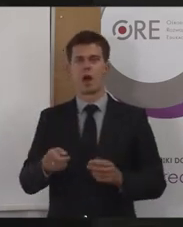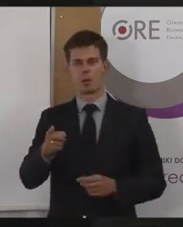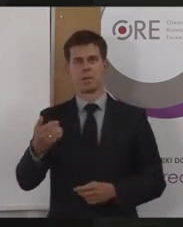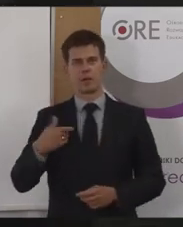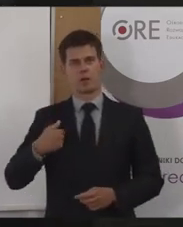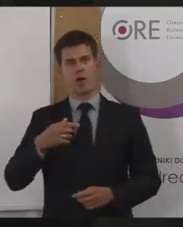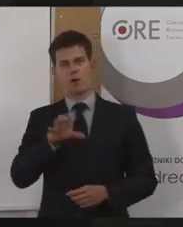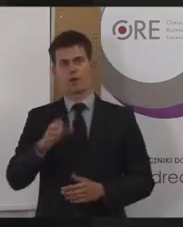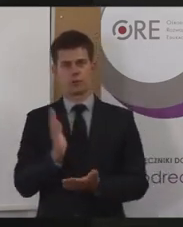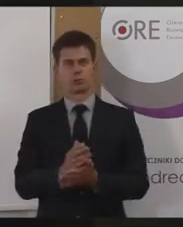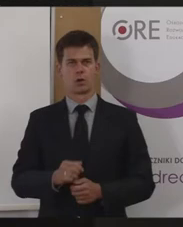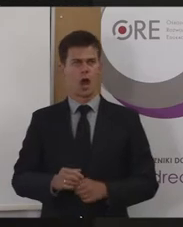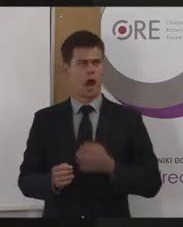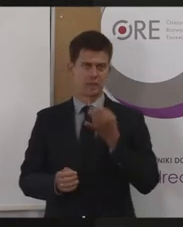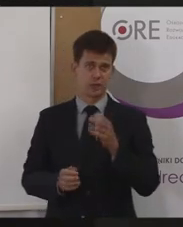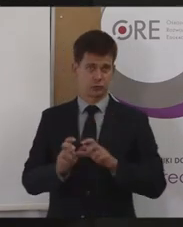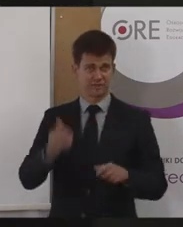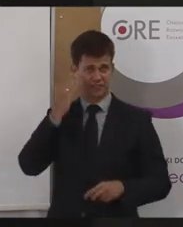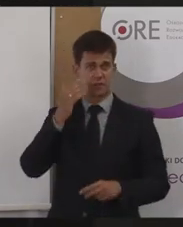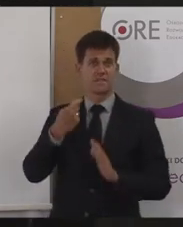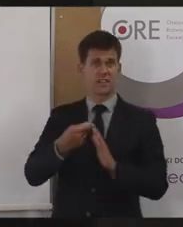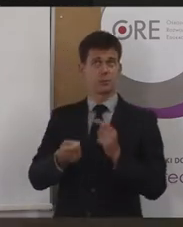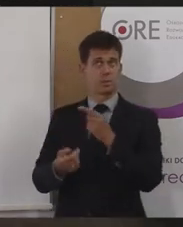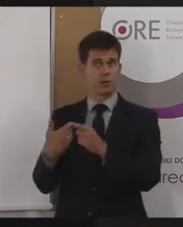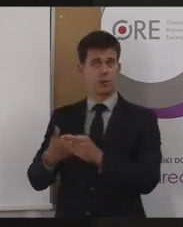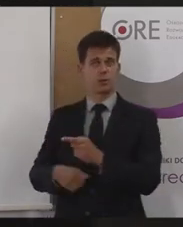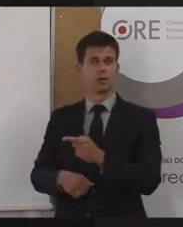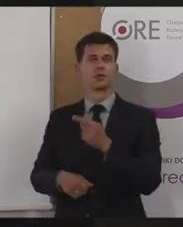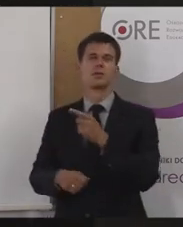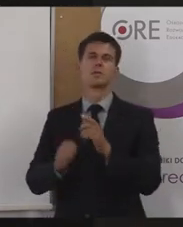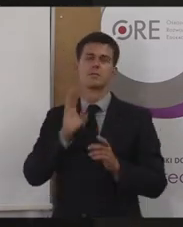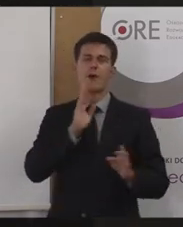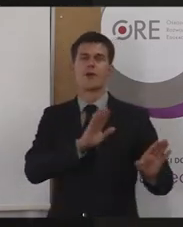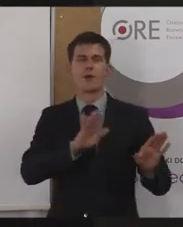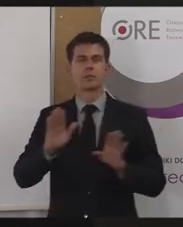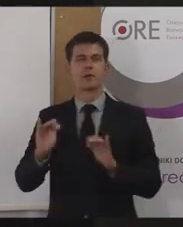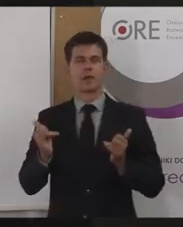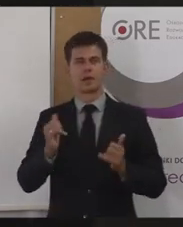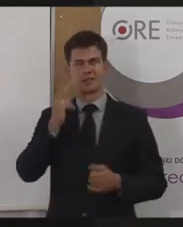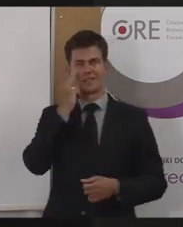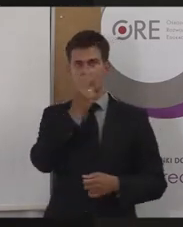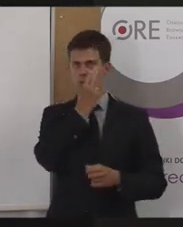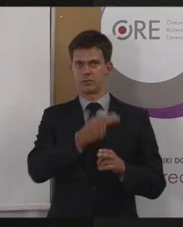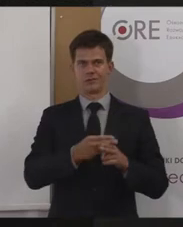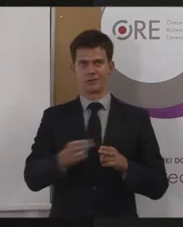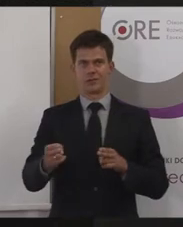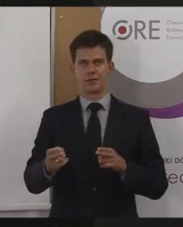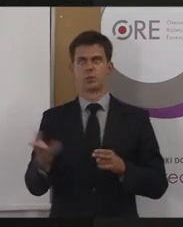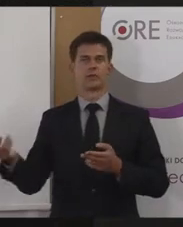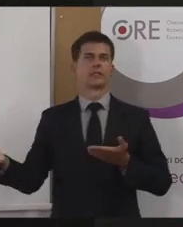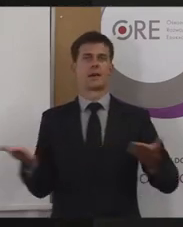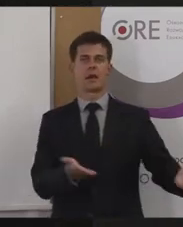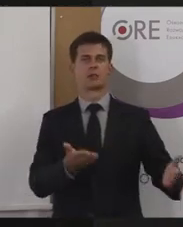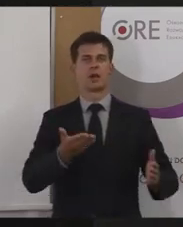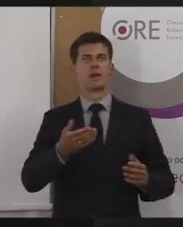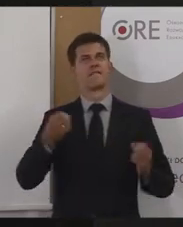A wiadomo w ogóle, że to jest film? No teraz państwo się czujecie mniej więcej tak, jakbyście jako osoby niewidome zostali zaproszeni po